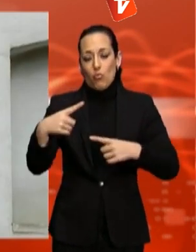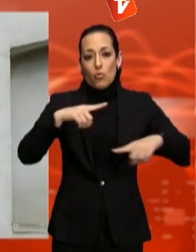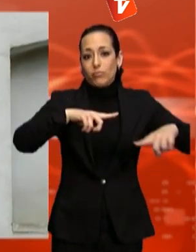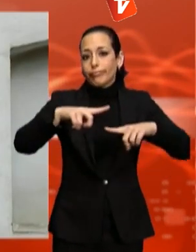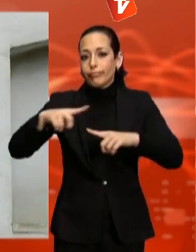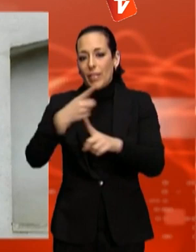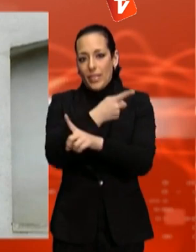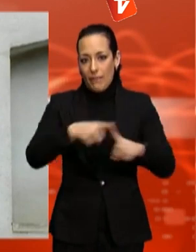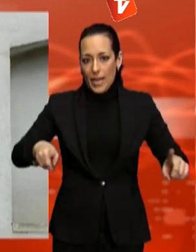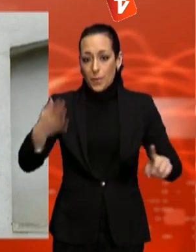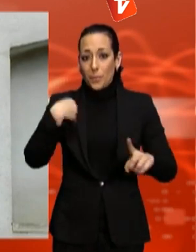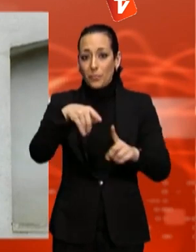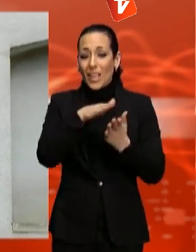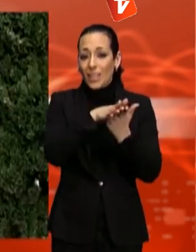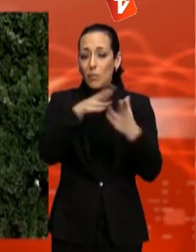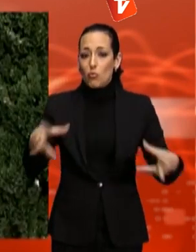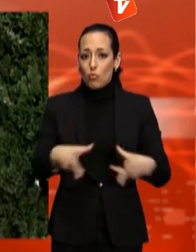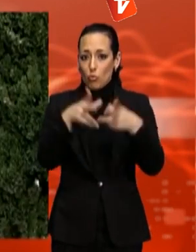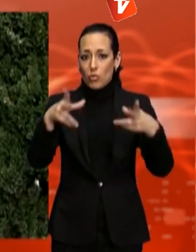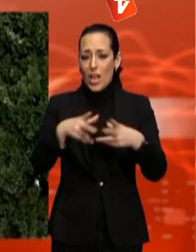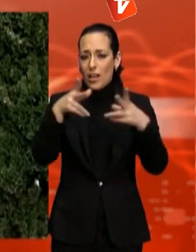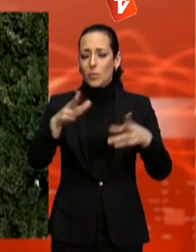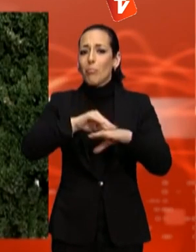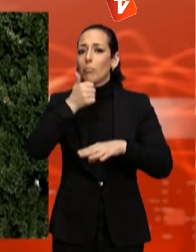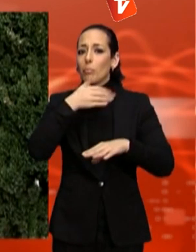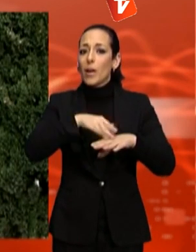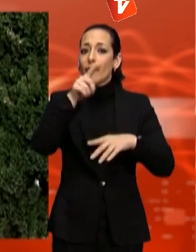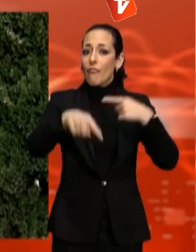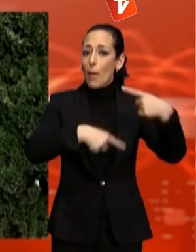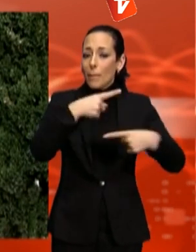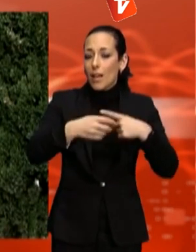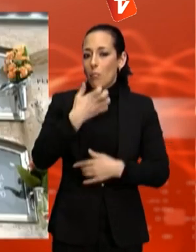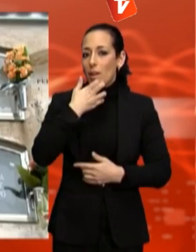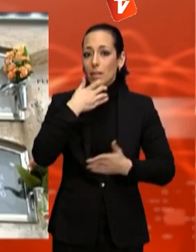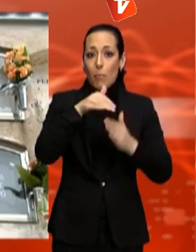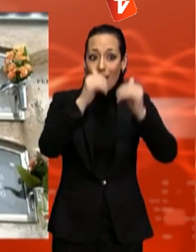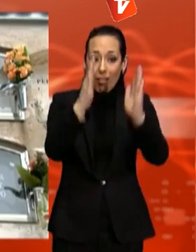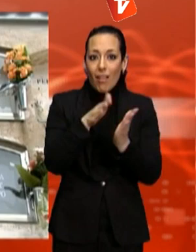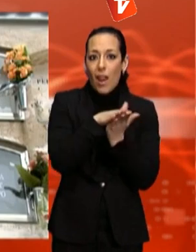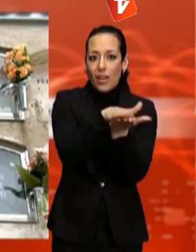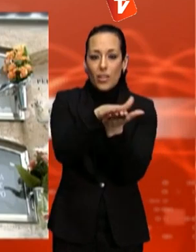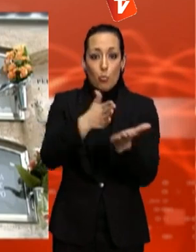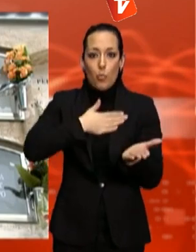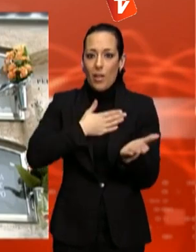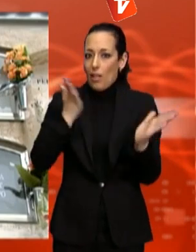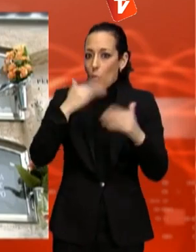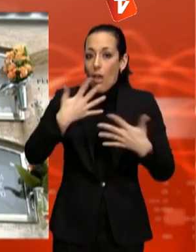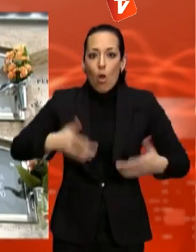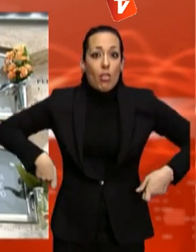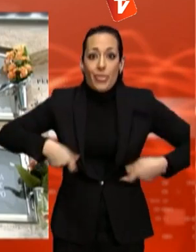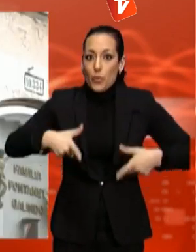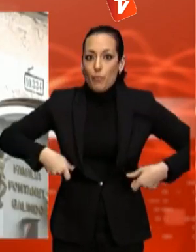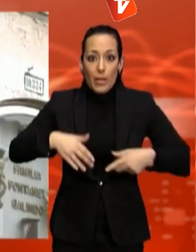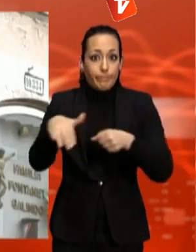són per a aquelles famílies que no es poden fer càrrec de les despeses. No poden tenir els ninxos o propietat i han de renunciar a les restes perquè s'inumen en espais de